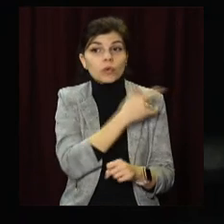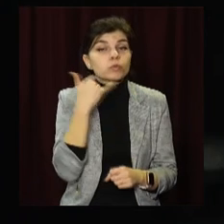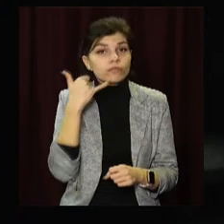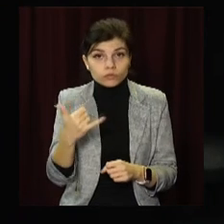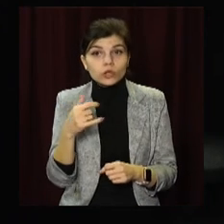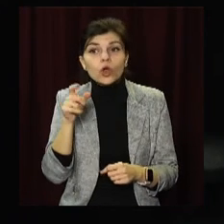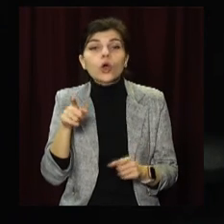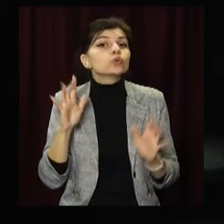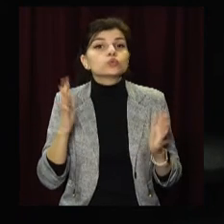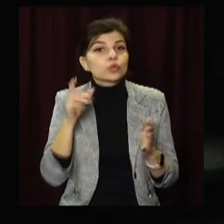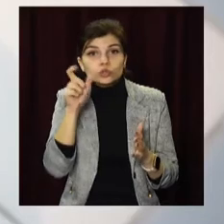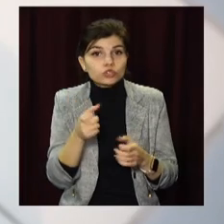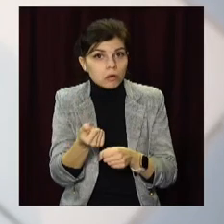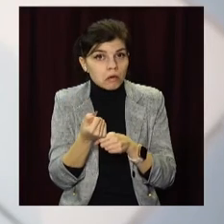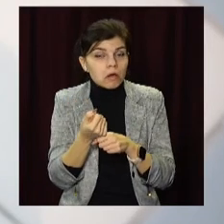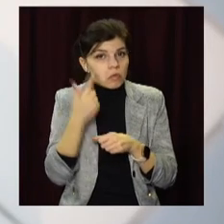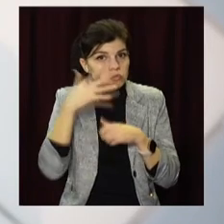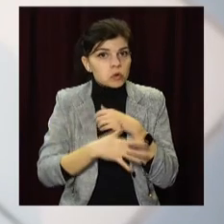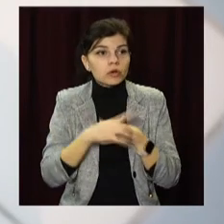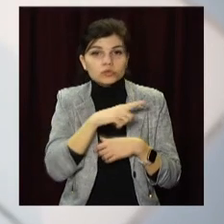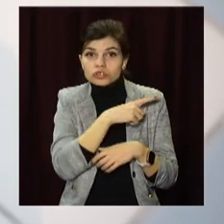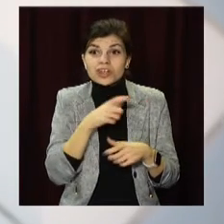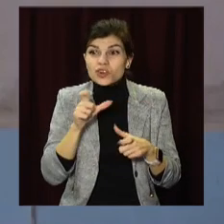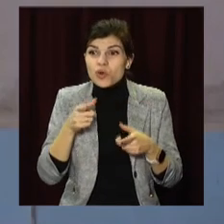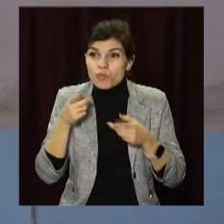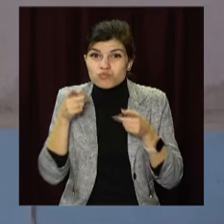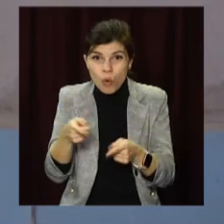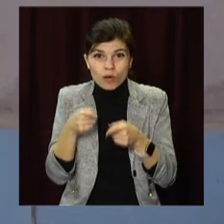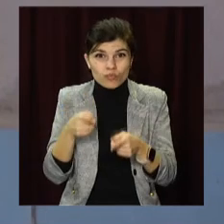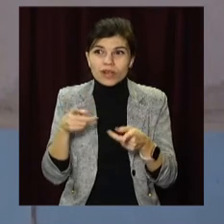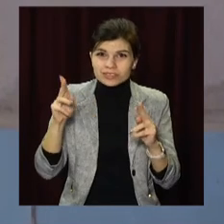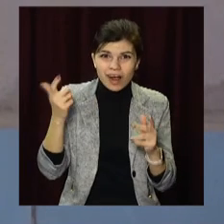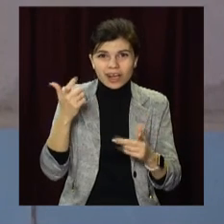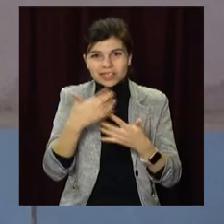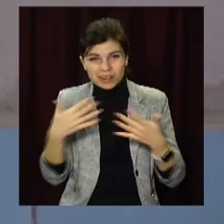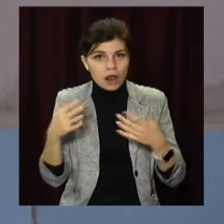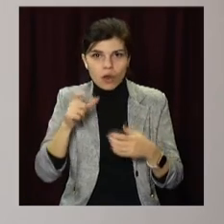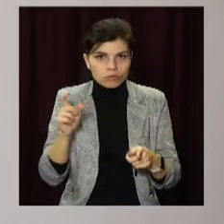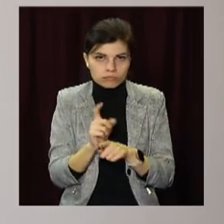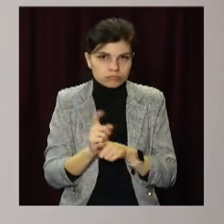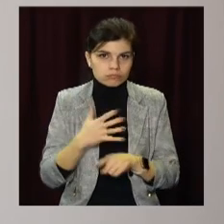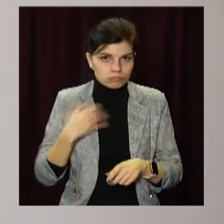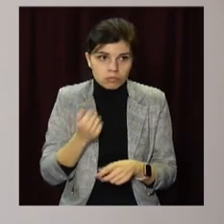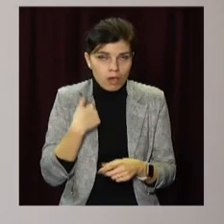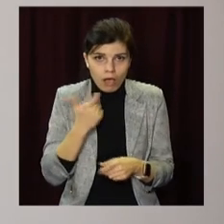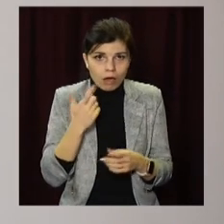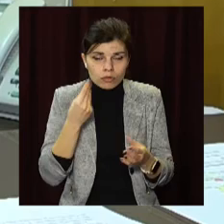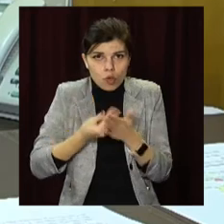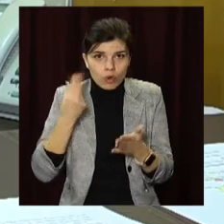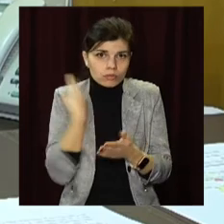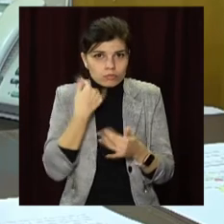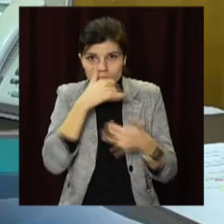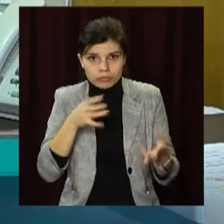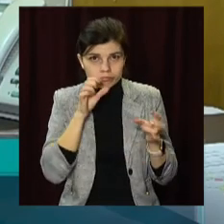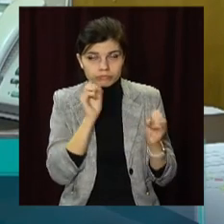втримати людей за лякуванням не вийде. З літа 2020-го на Дніпропетровщині постачальника газу змінили 5 тисяч людей.